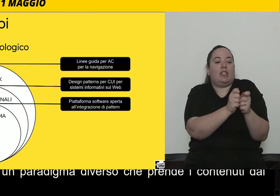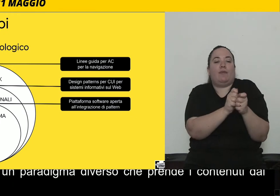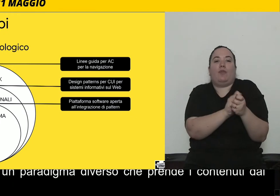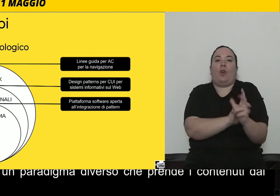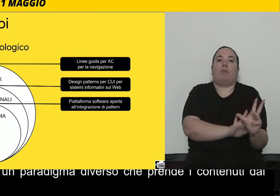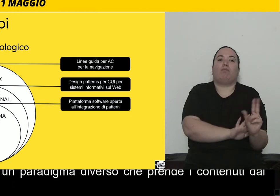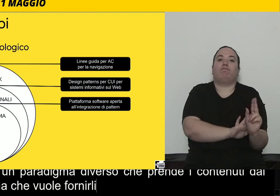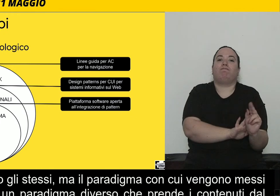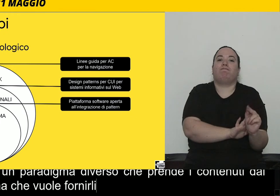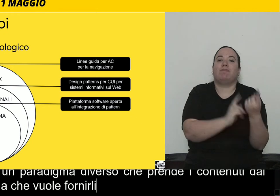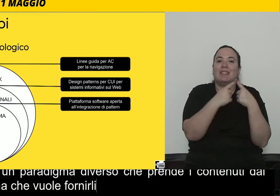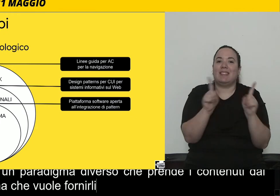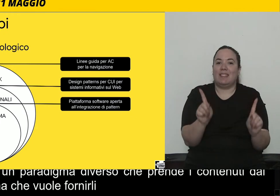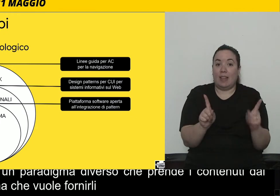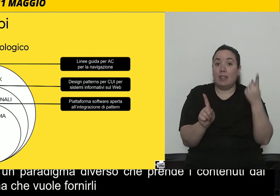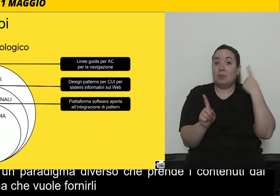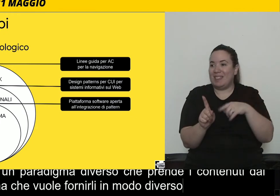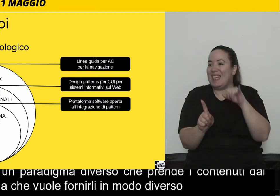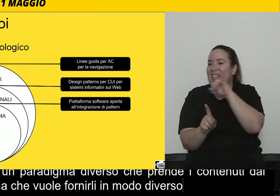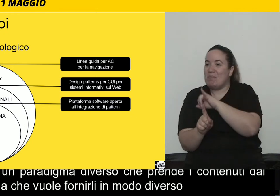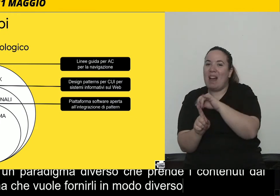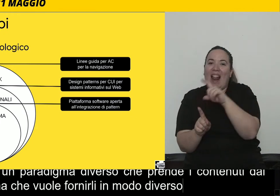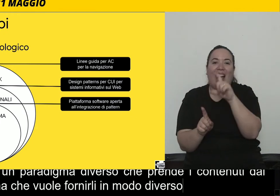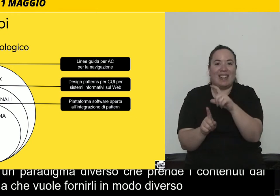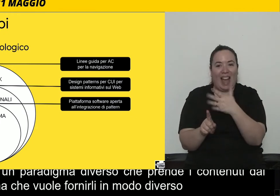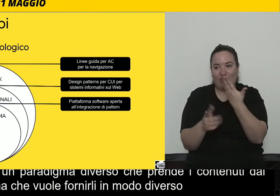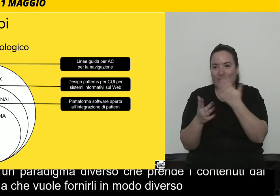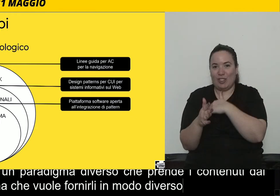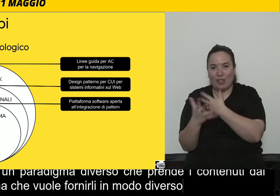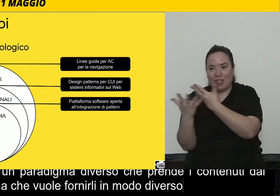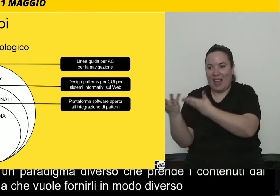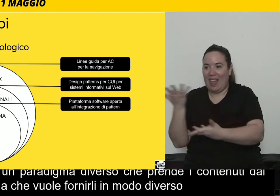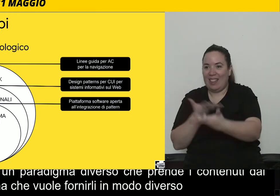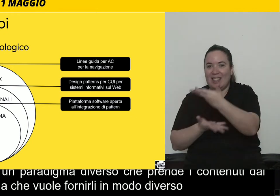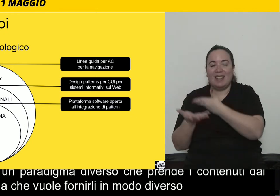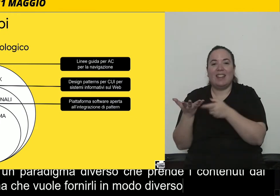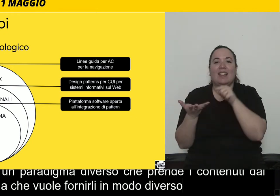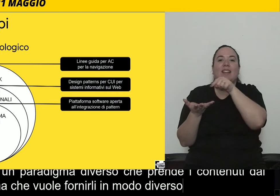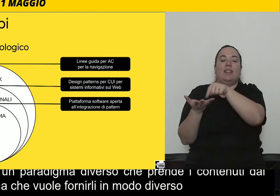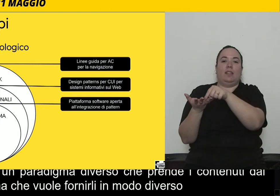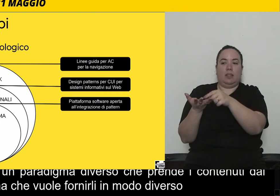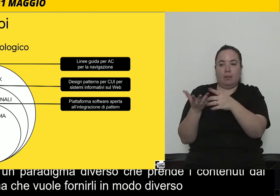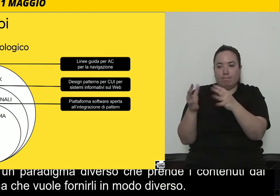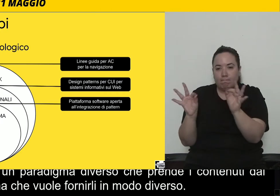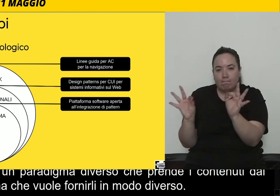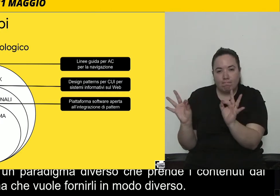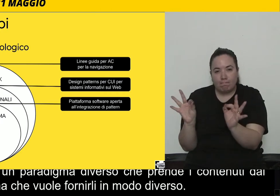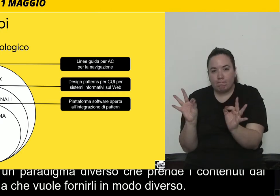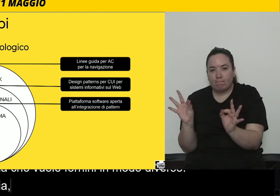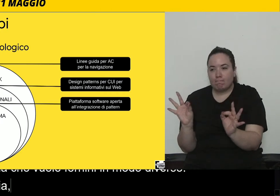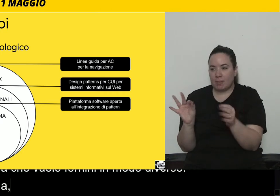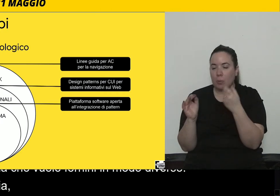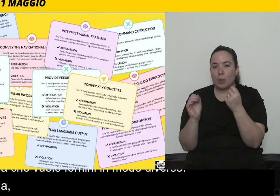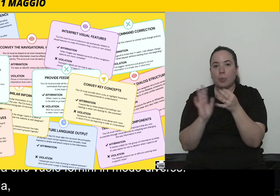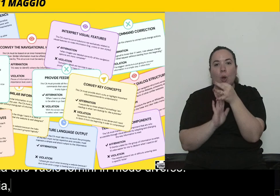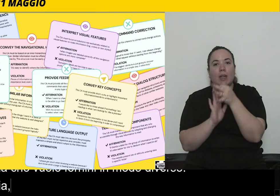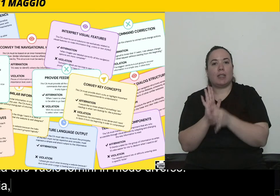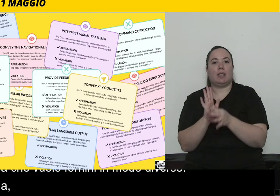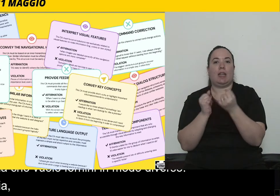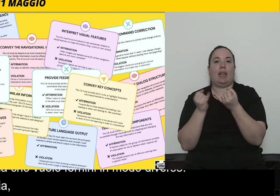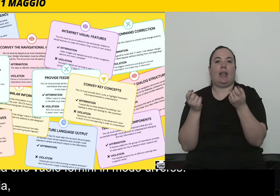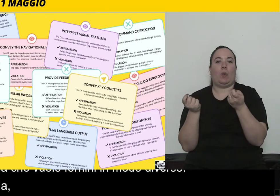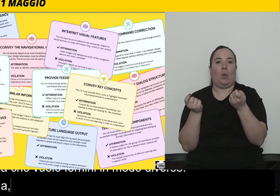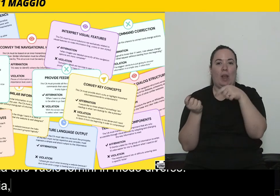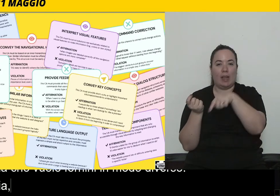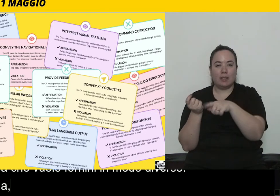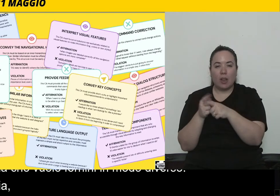E quindi Isabella, Claudia, gli altri studenti che adesso collaborano a questo progetto stanno definendo delle linee guida, cioè adesso lo